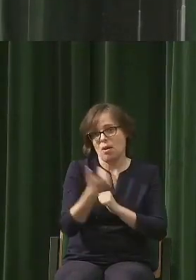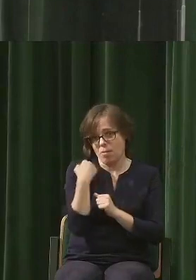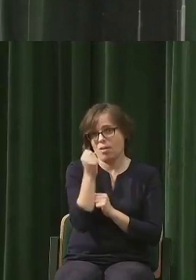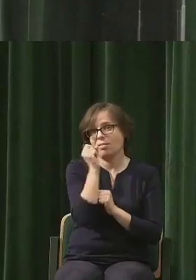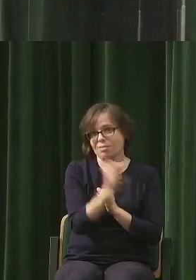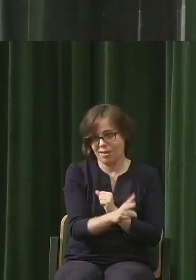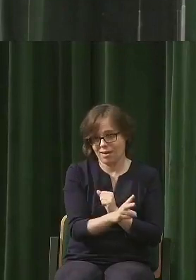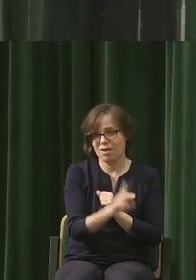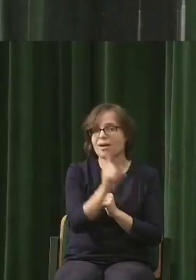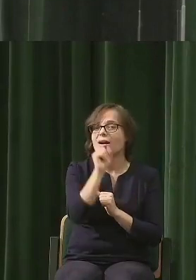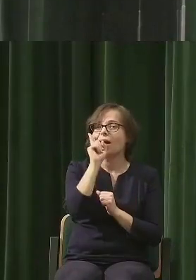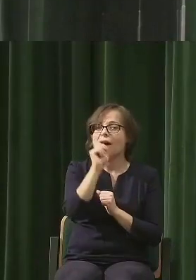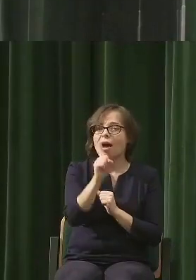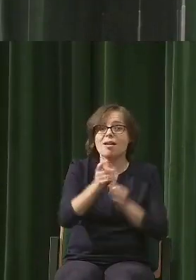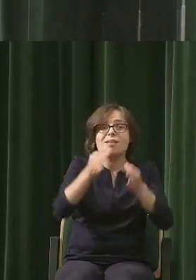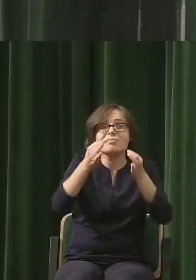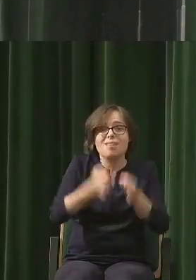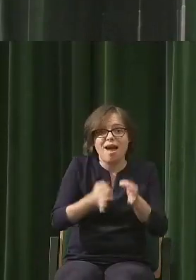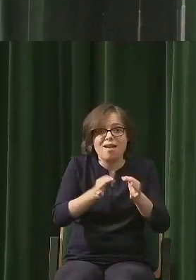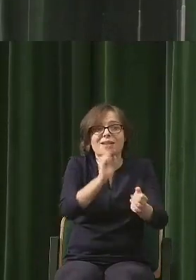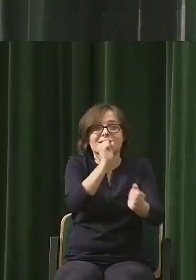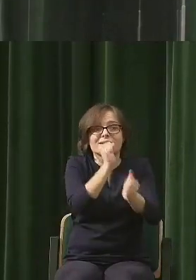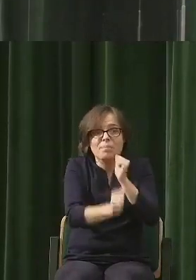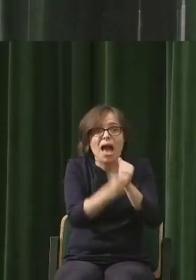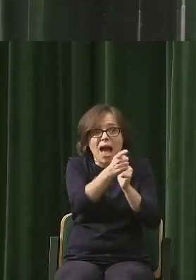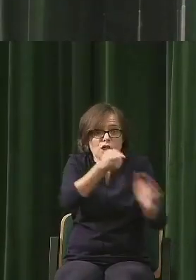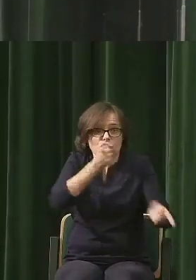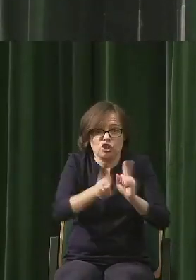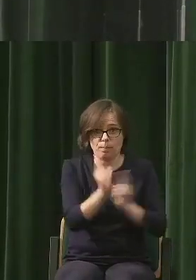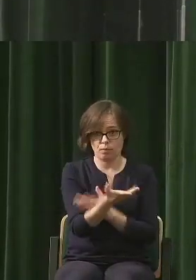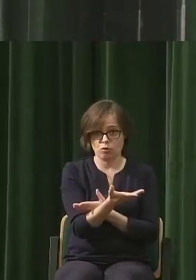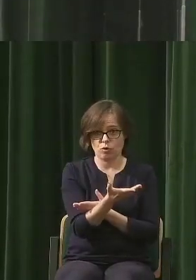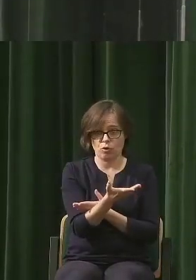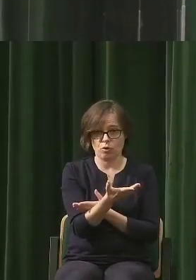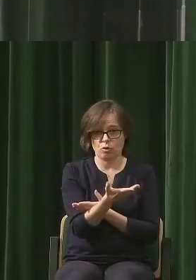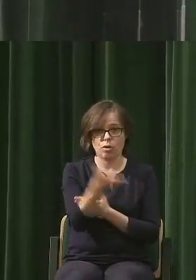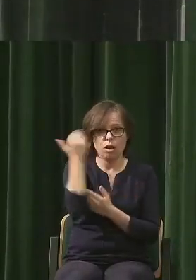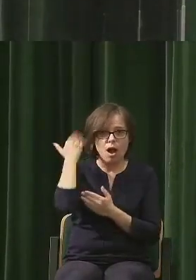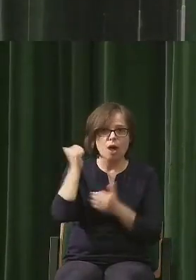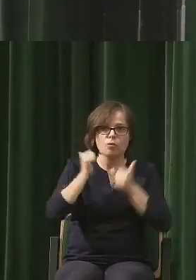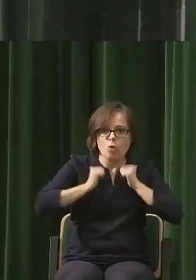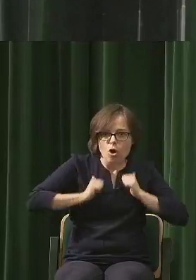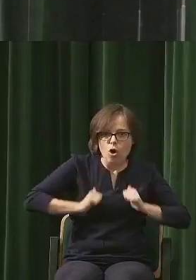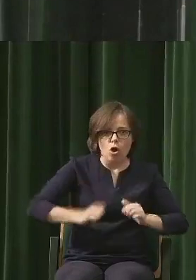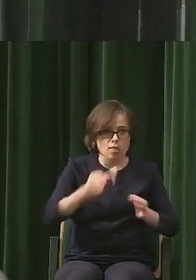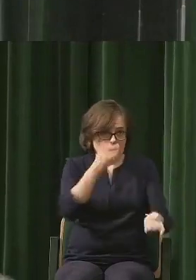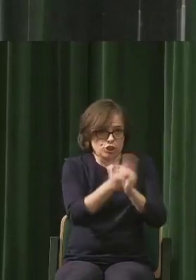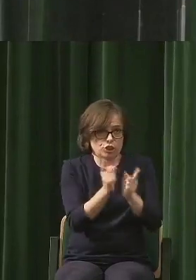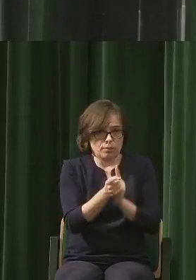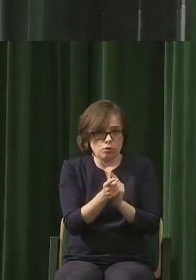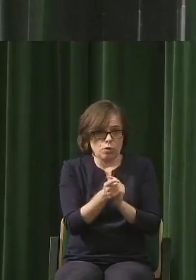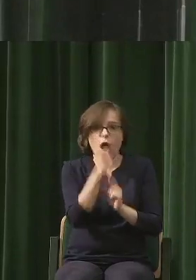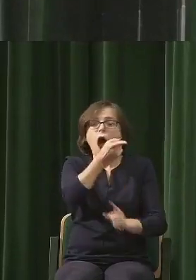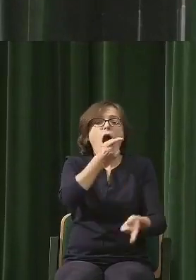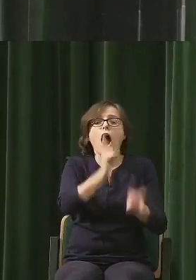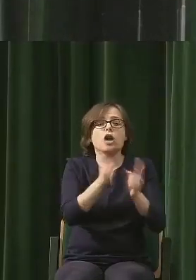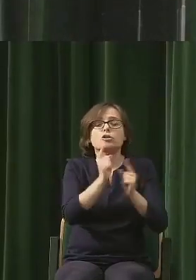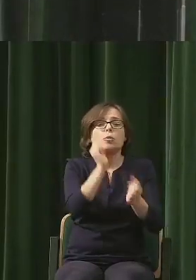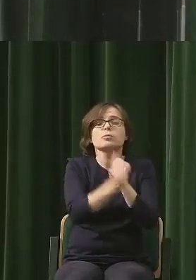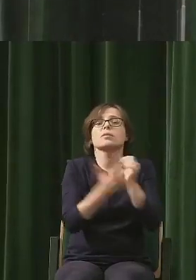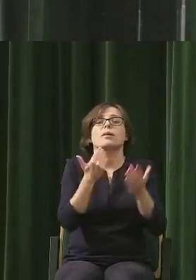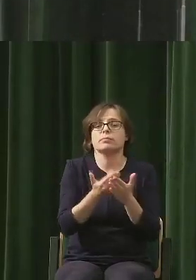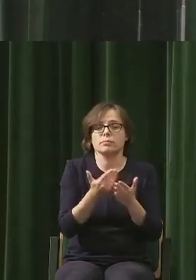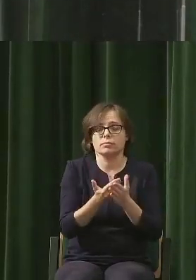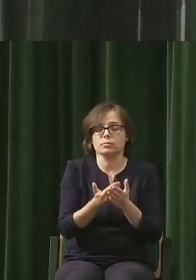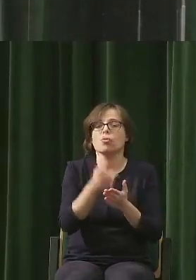dopiero teraz mamy zmiany następujące w takim tempie i nie ma cienia wątpliwości, że nad tym temtem, no nie ma innego czynnika,